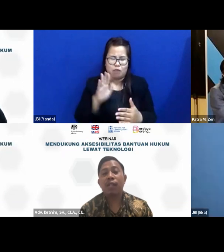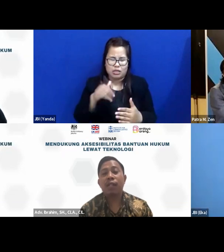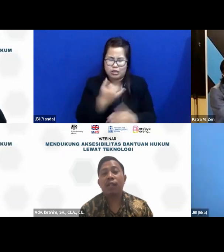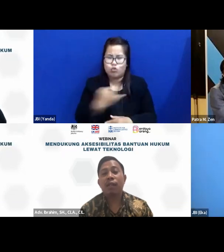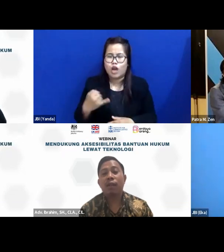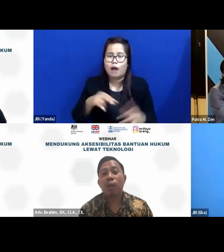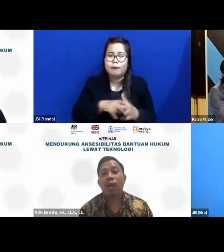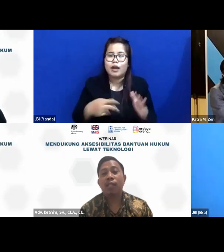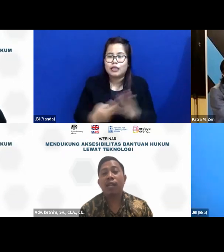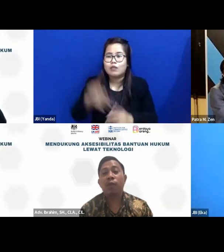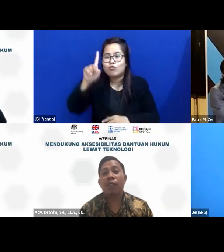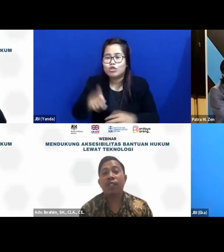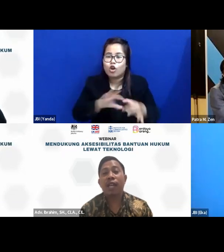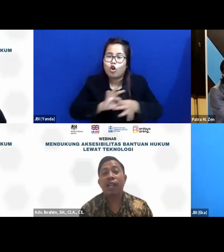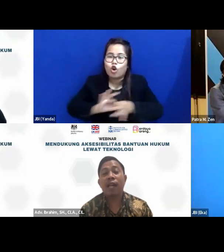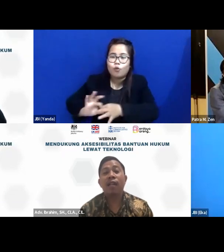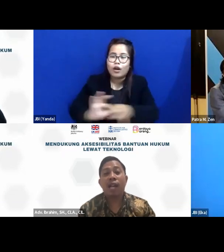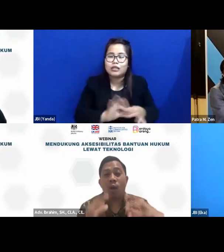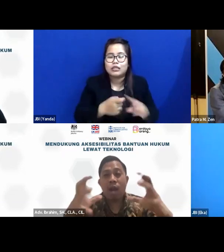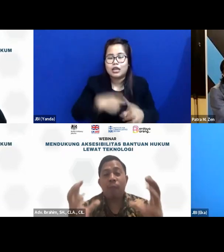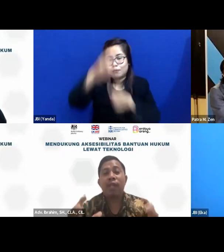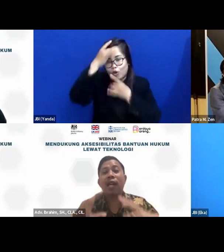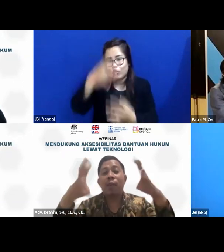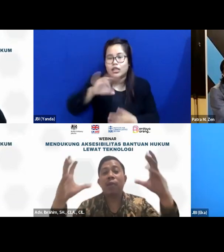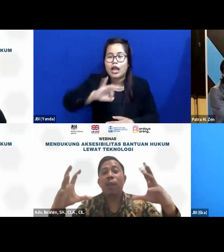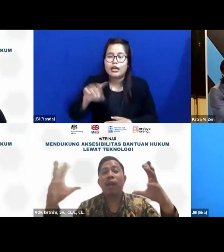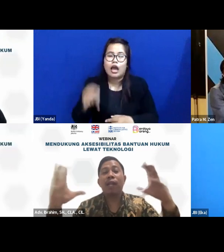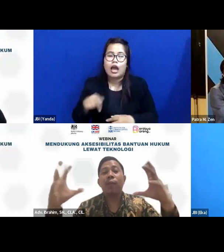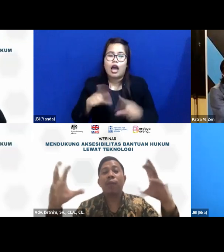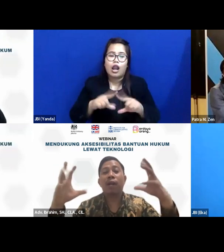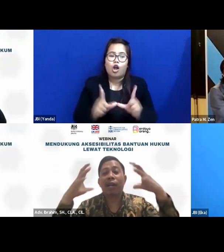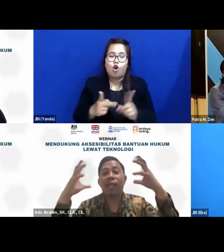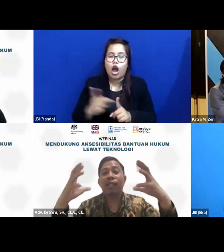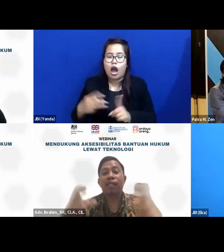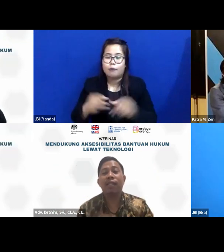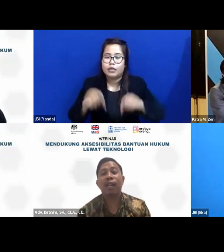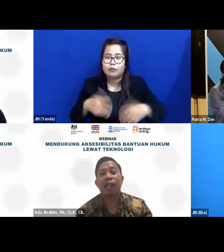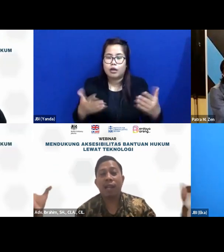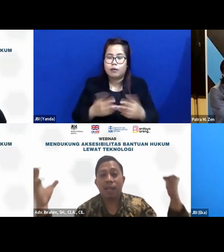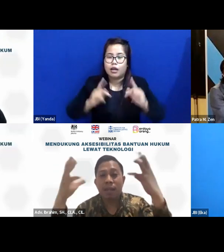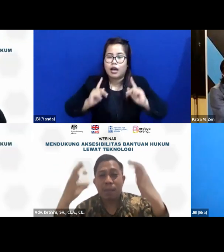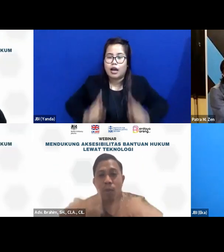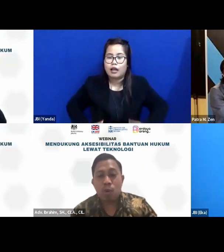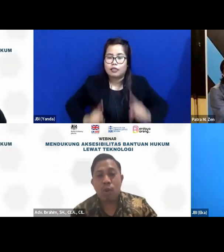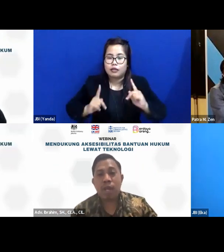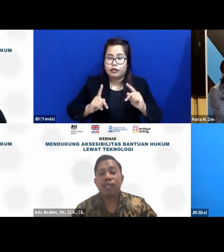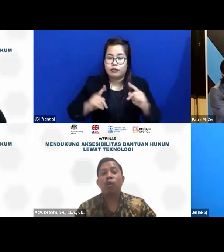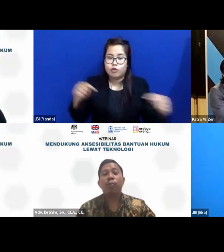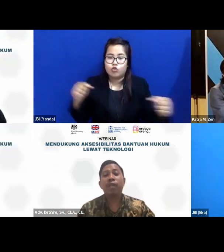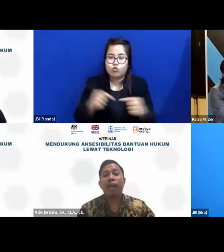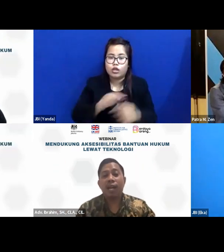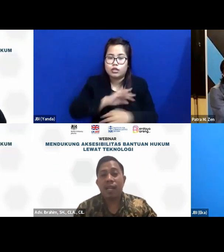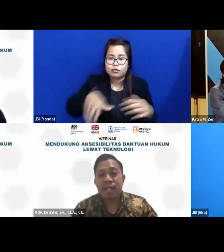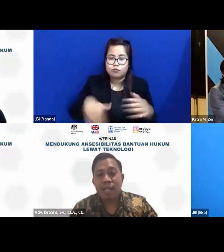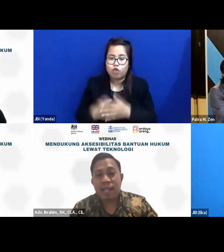dibutuhkan kolaborasi dari profesi lain nah law hub ini yang namanya apalagi dia memang karakteristiknya adalah menghubungkan